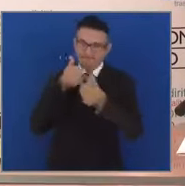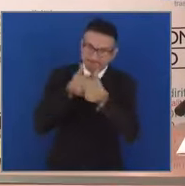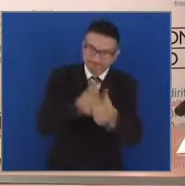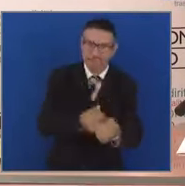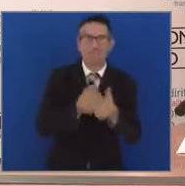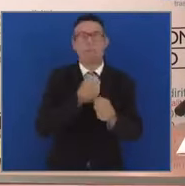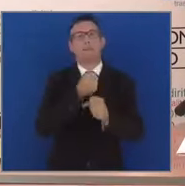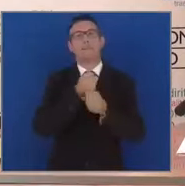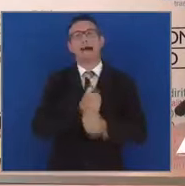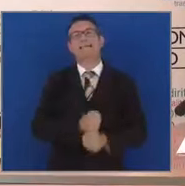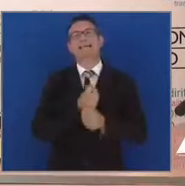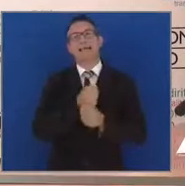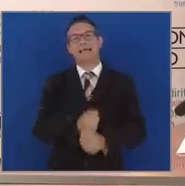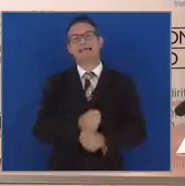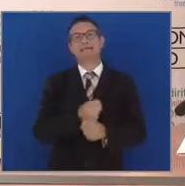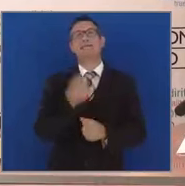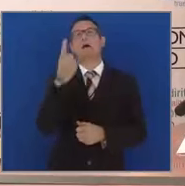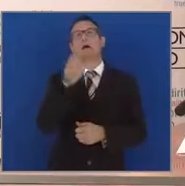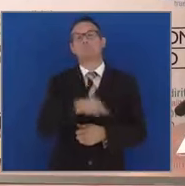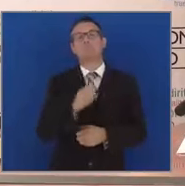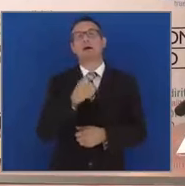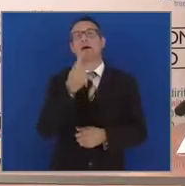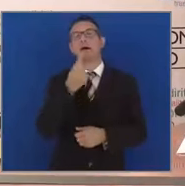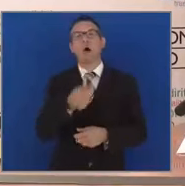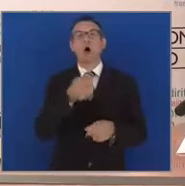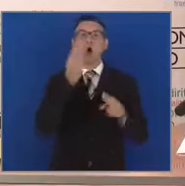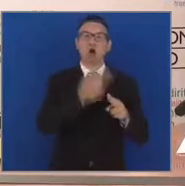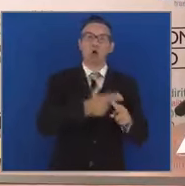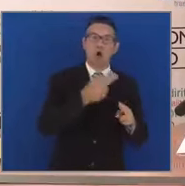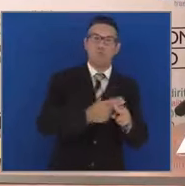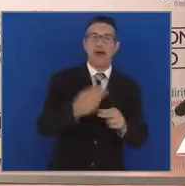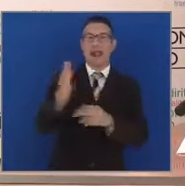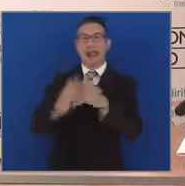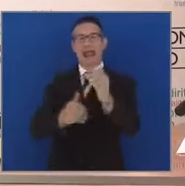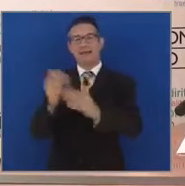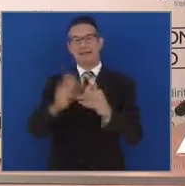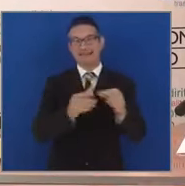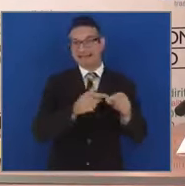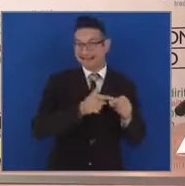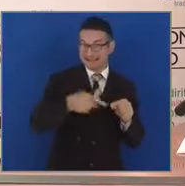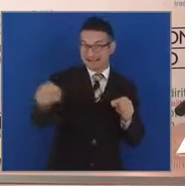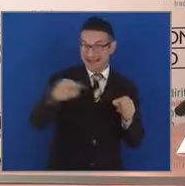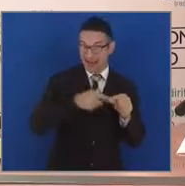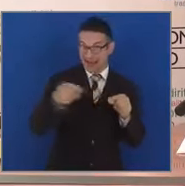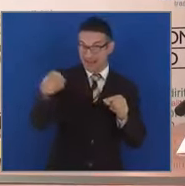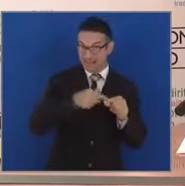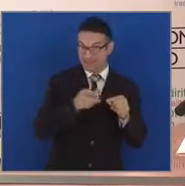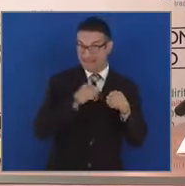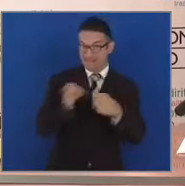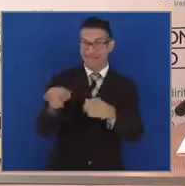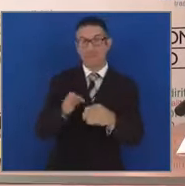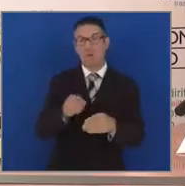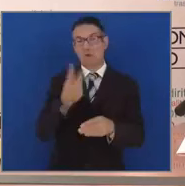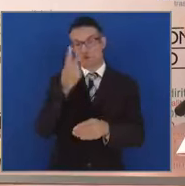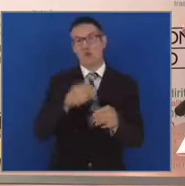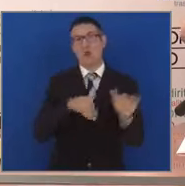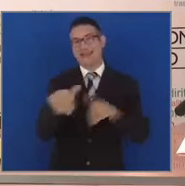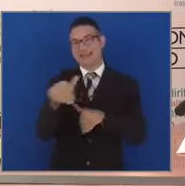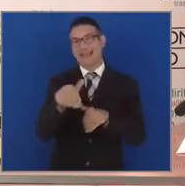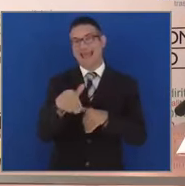questa avventura non solo la Roma Latina ma un progetto di circa 2 miliardi